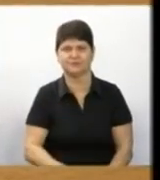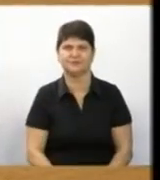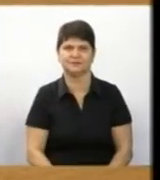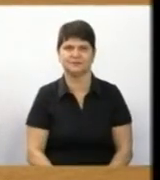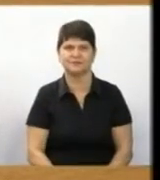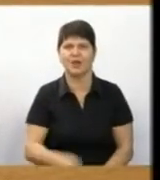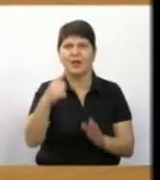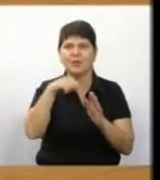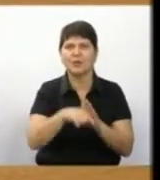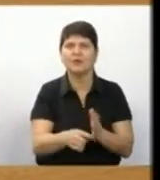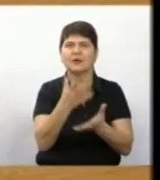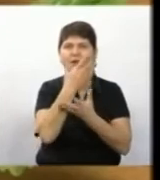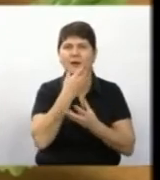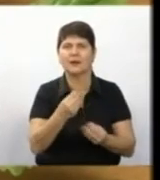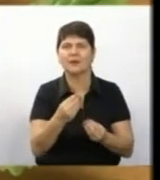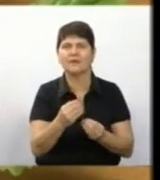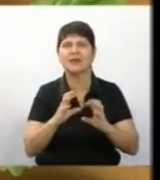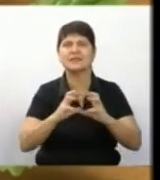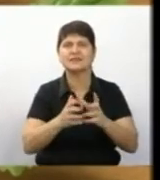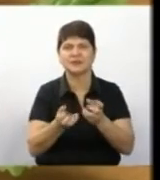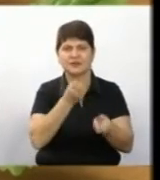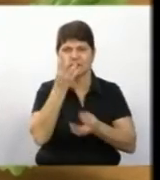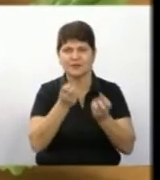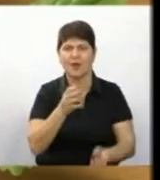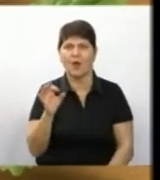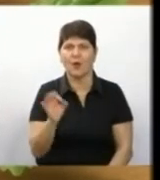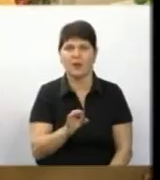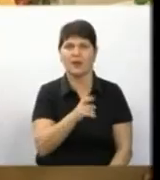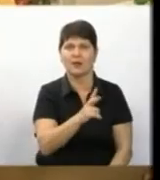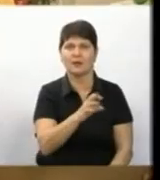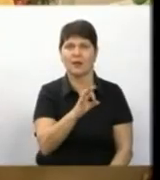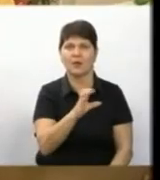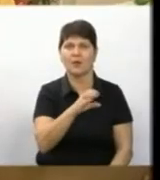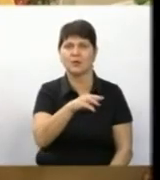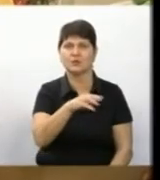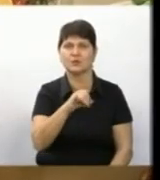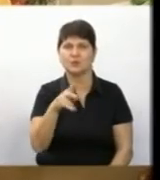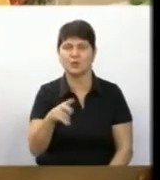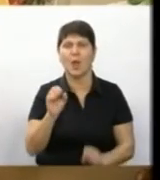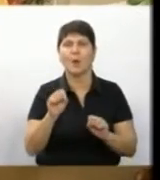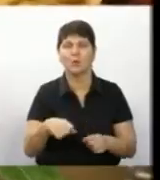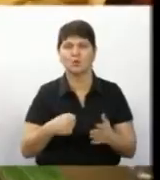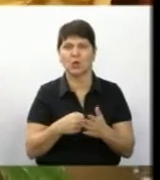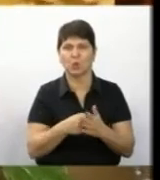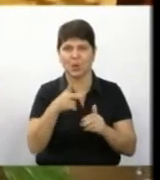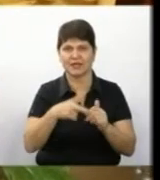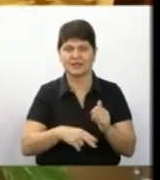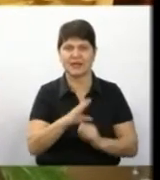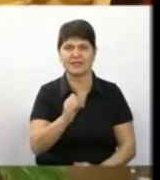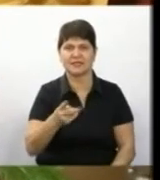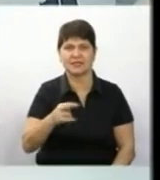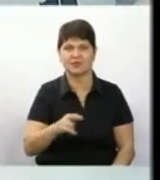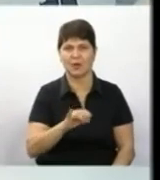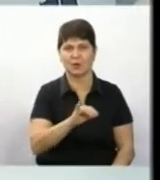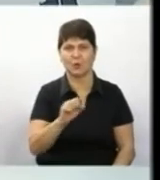Поринути у чарівний світ квітів Олени Костюк у Тімір'язівці можна до кінця січня. Івана Дзівінська, Ігор Самчук. Новини на Суспільному. Вінниці.